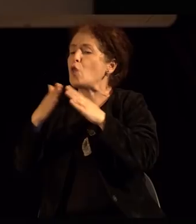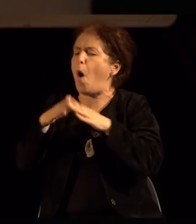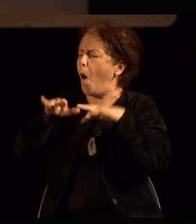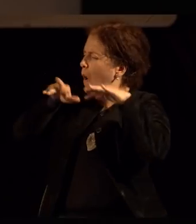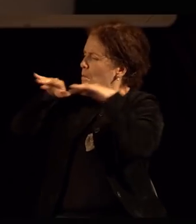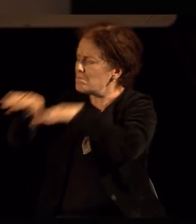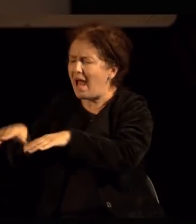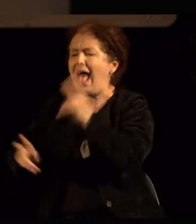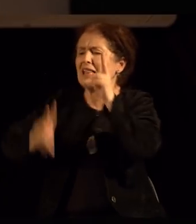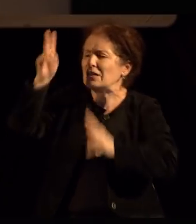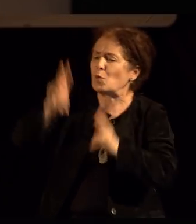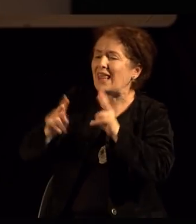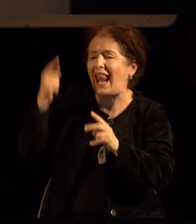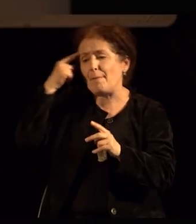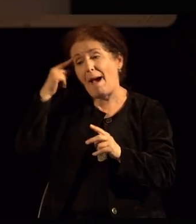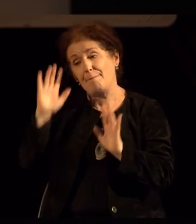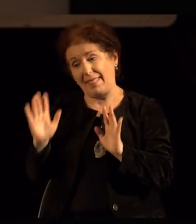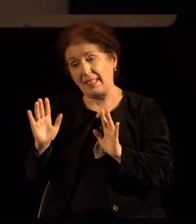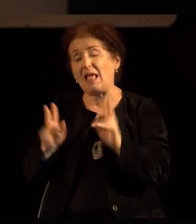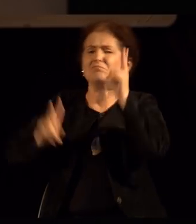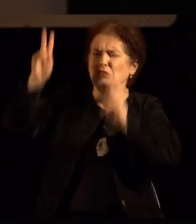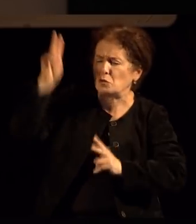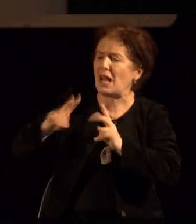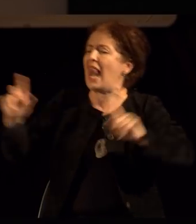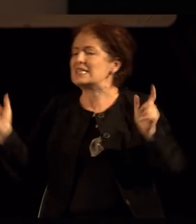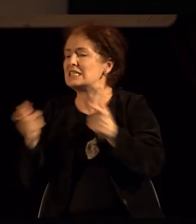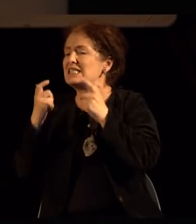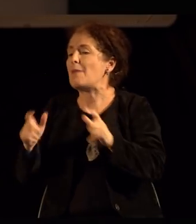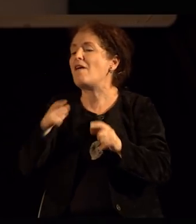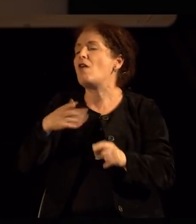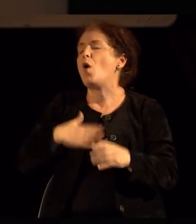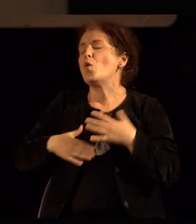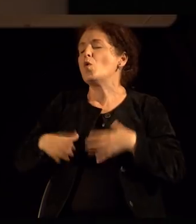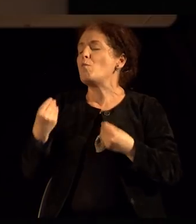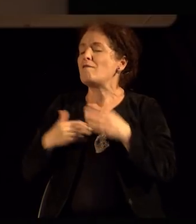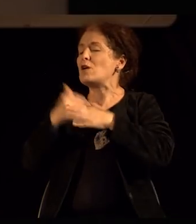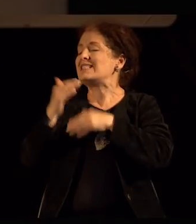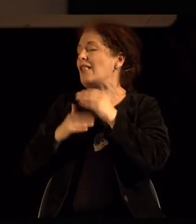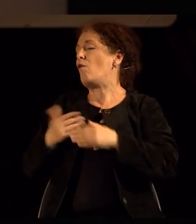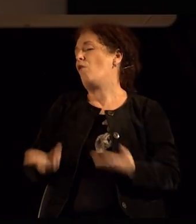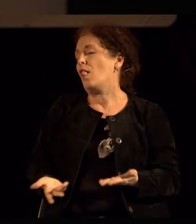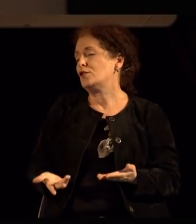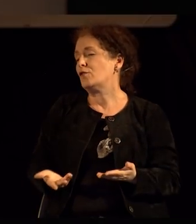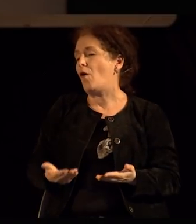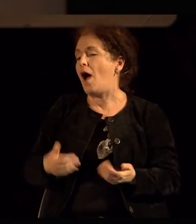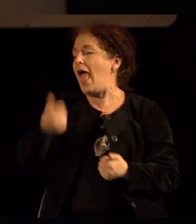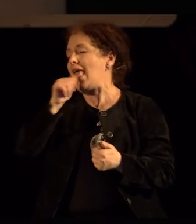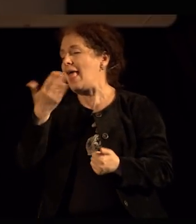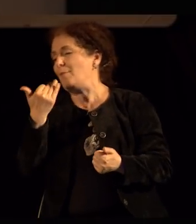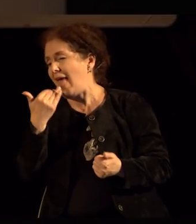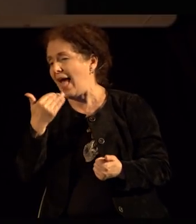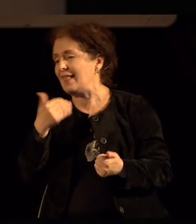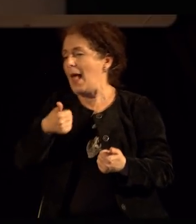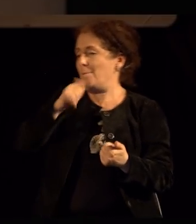теми, интелектуални и така натаму, затоа што ние сме трислојне, тело или сома,